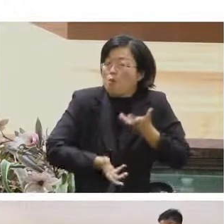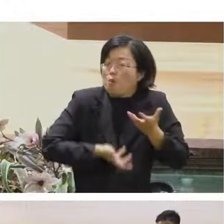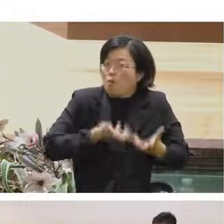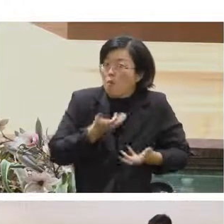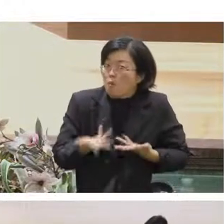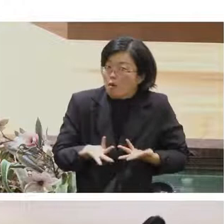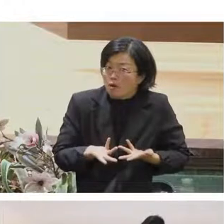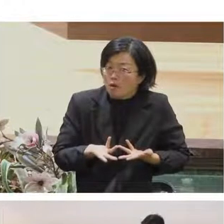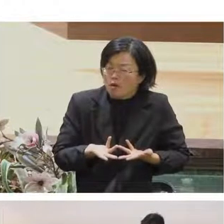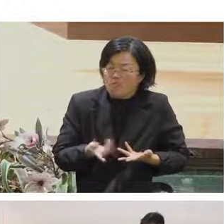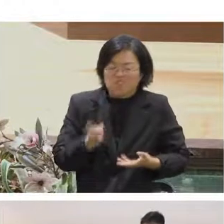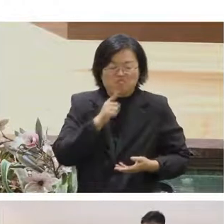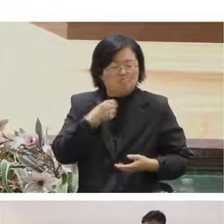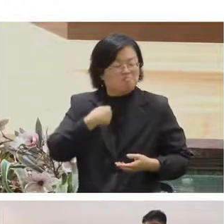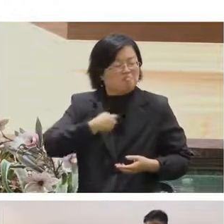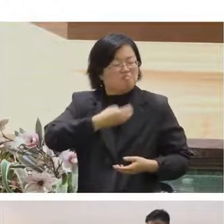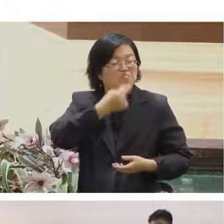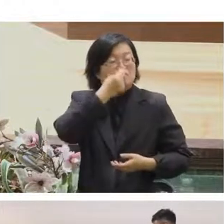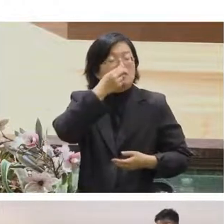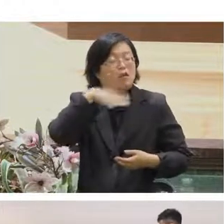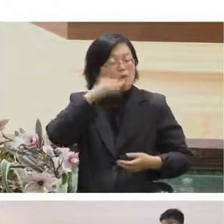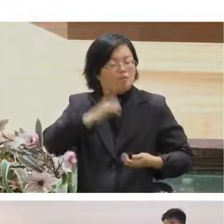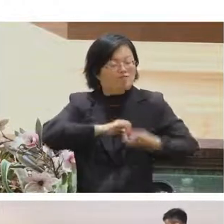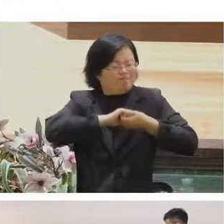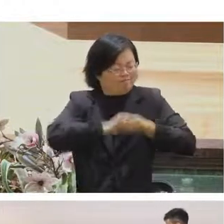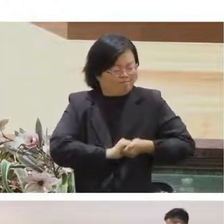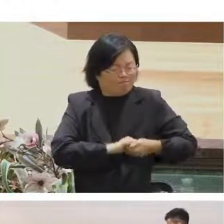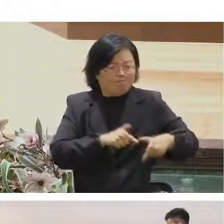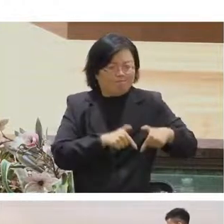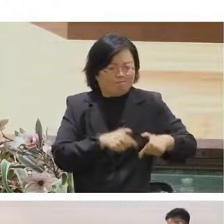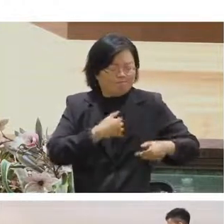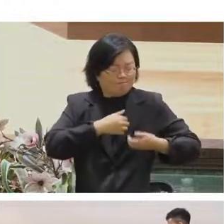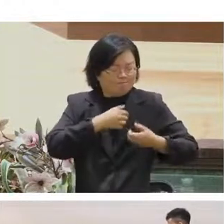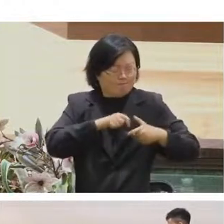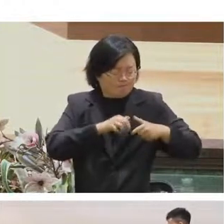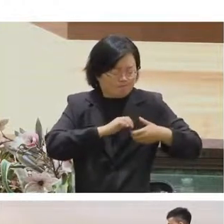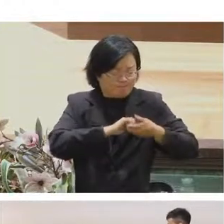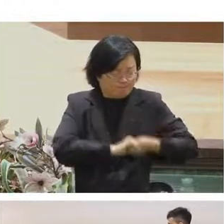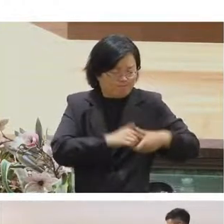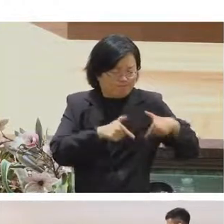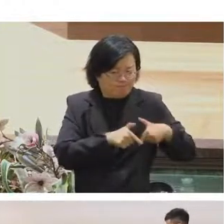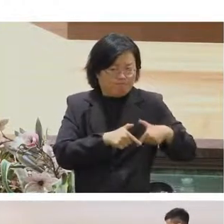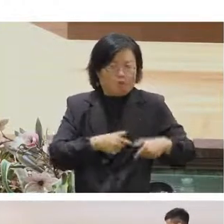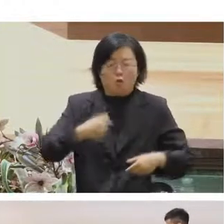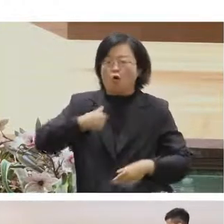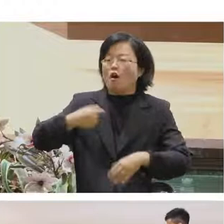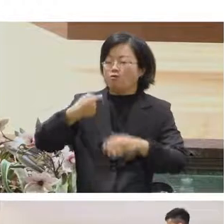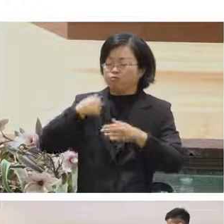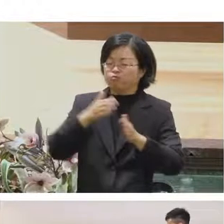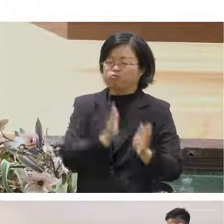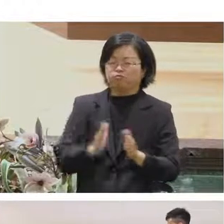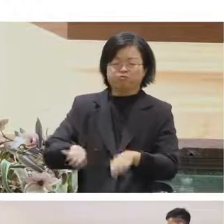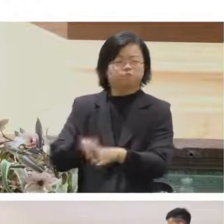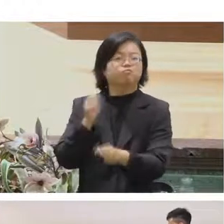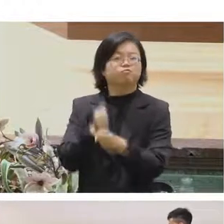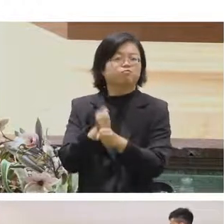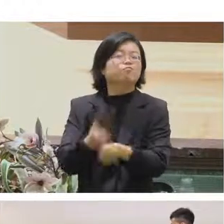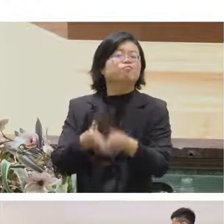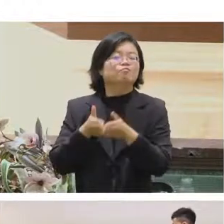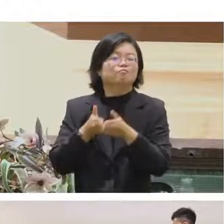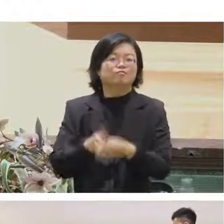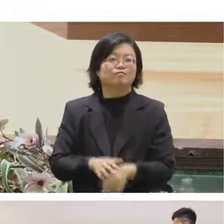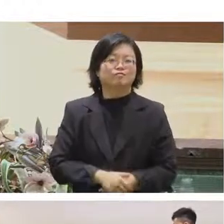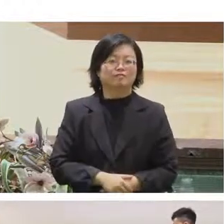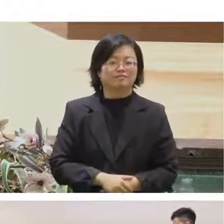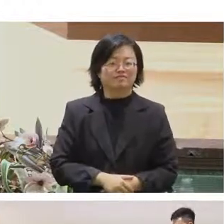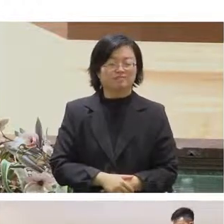定心就是定心就是我要工作了然後那個味道告訴我說我要靜下心來準備要工作所以像有點像